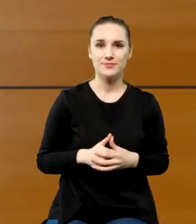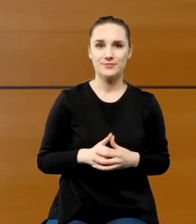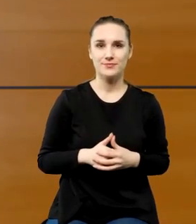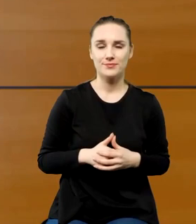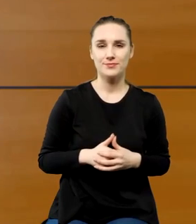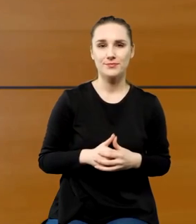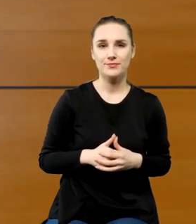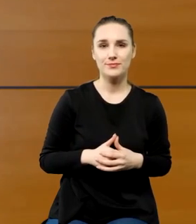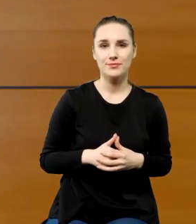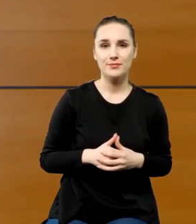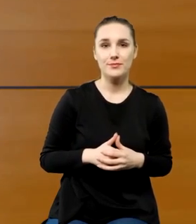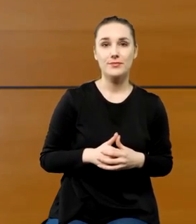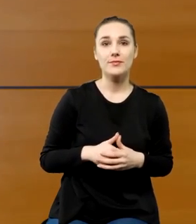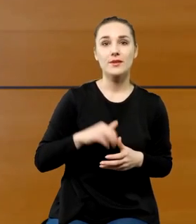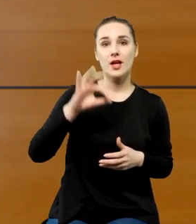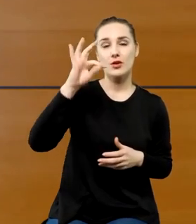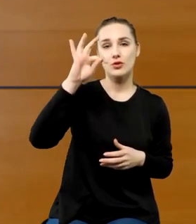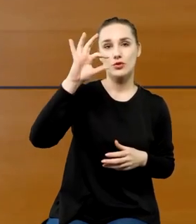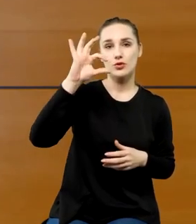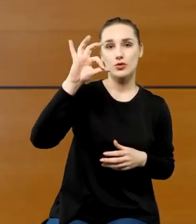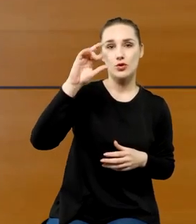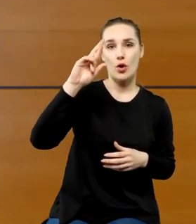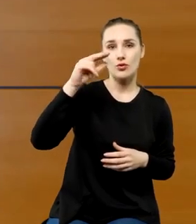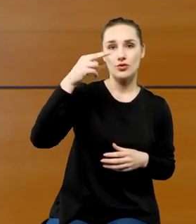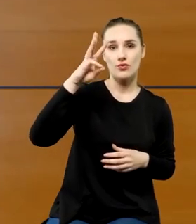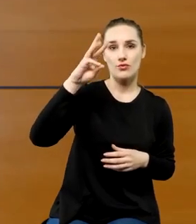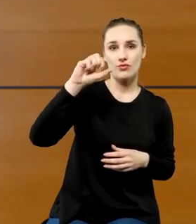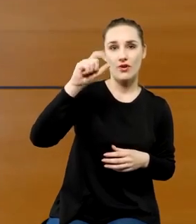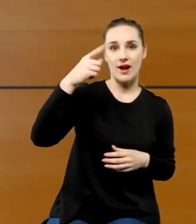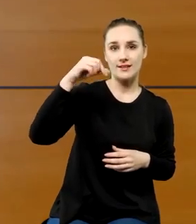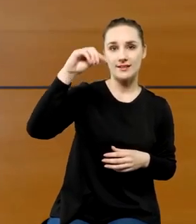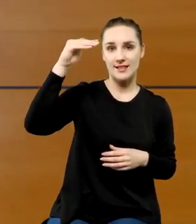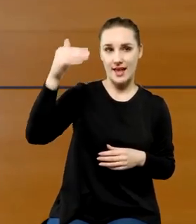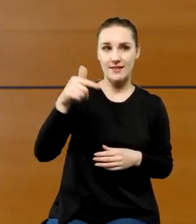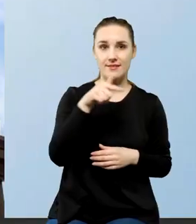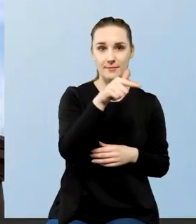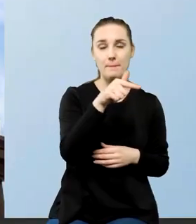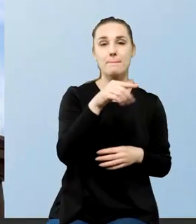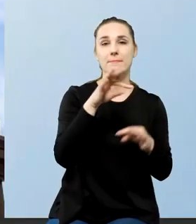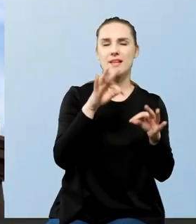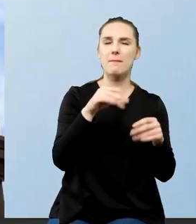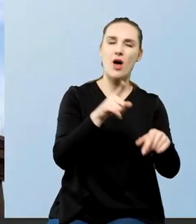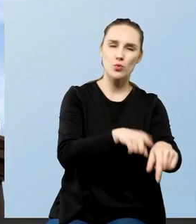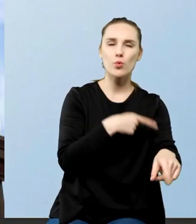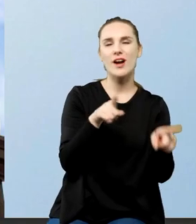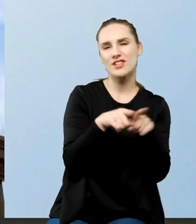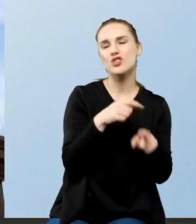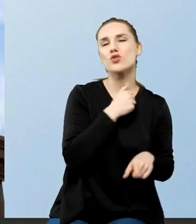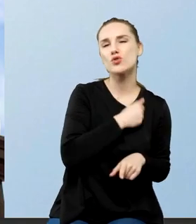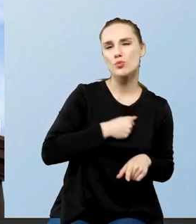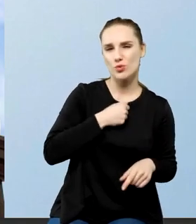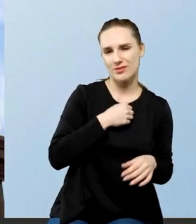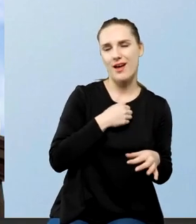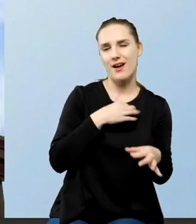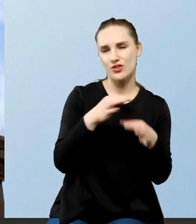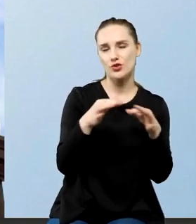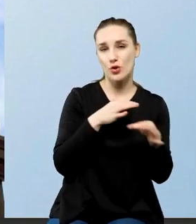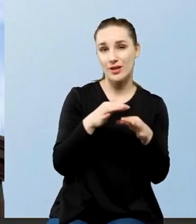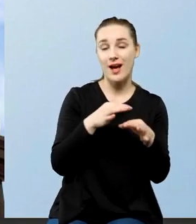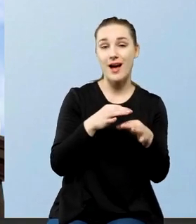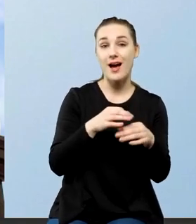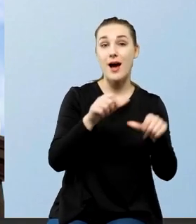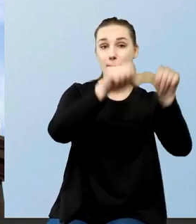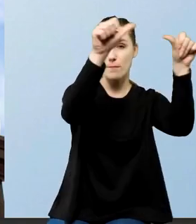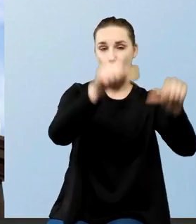Thorwaldsena, który teraz stoi właśnie w tym miejscu, który ma swoją długą i smutną historię. Odsłonięcie tego pomnika